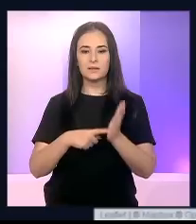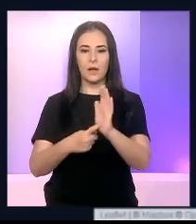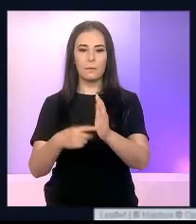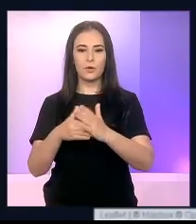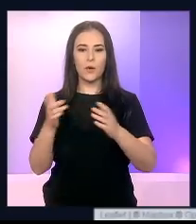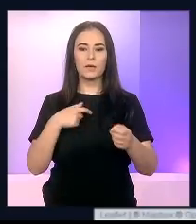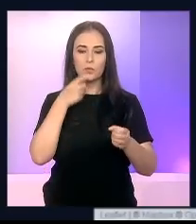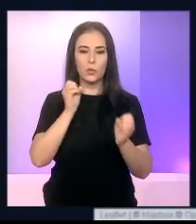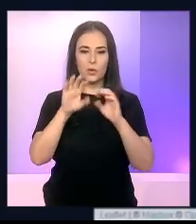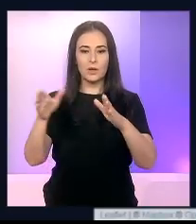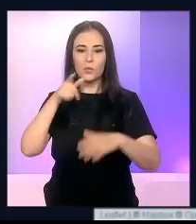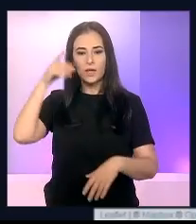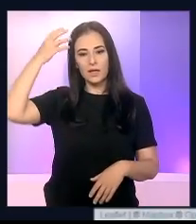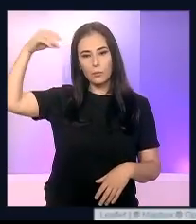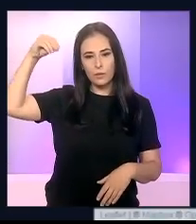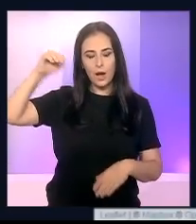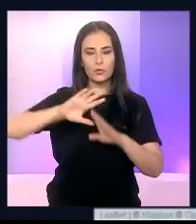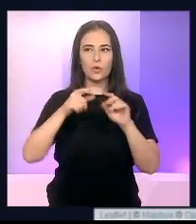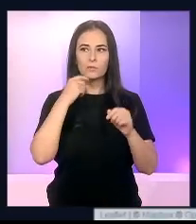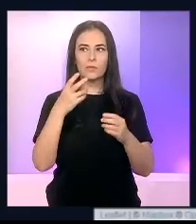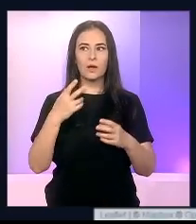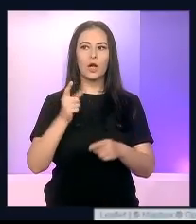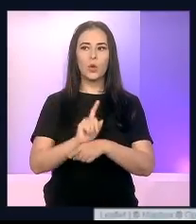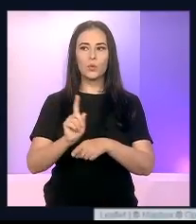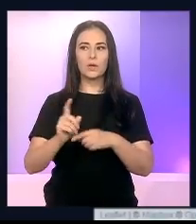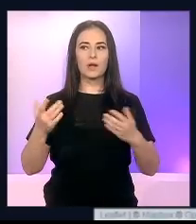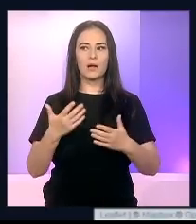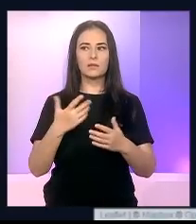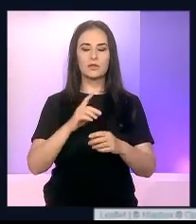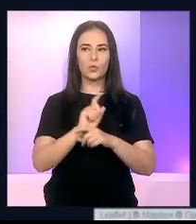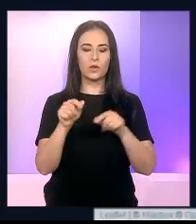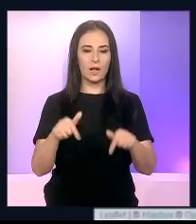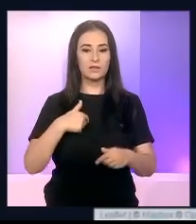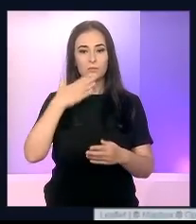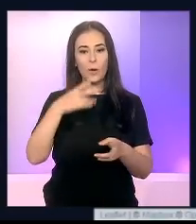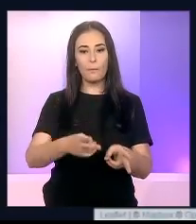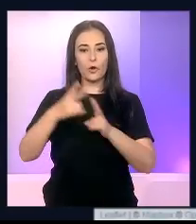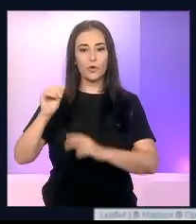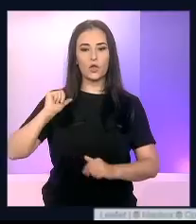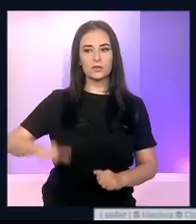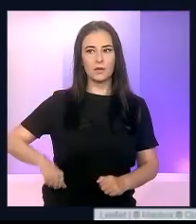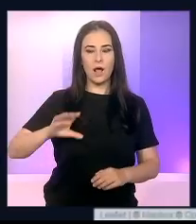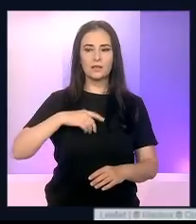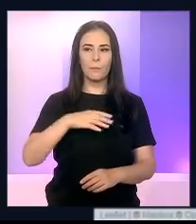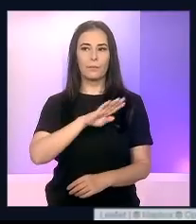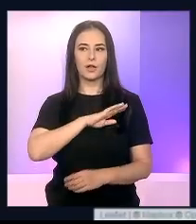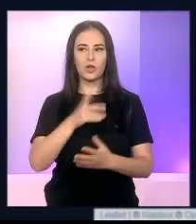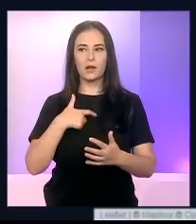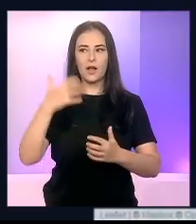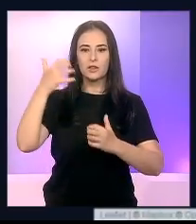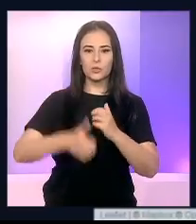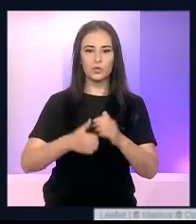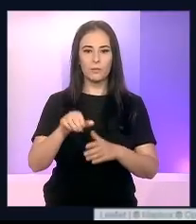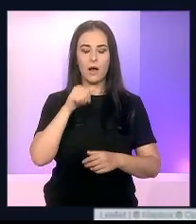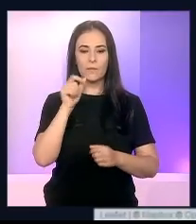traversează prin Republica Moldova și prin Jurgiulești înspre portul Constanța. Acesta este, practic, cheia discuțiilor de